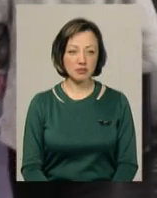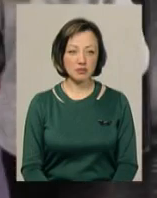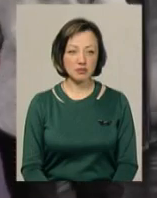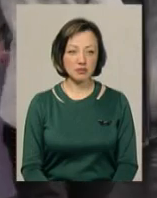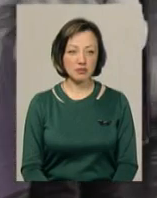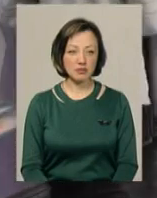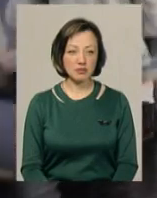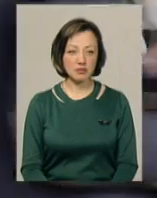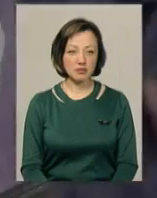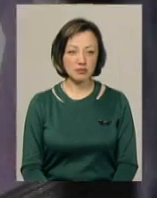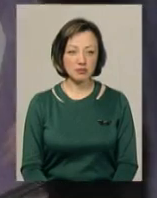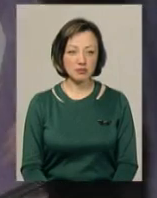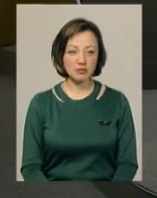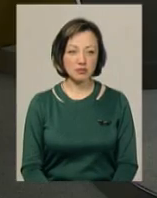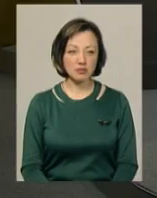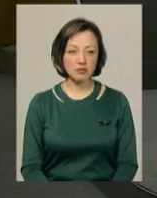Новини. Поділля.Центр.